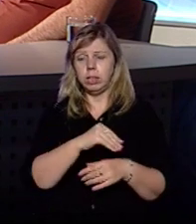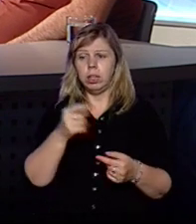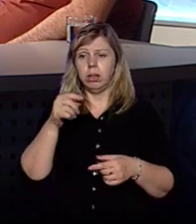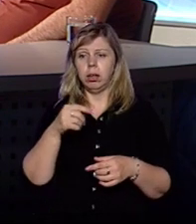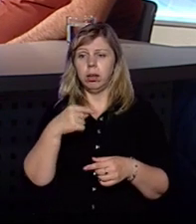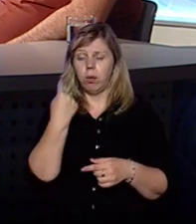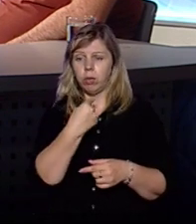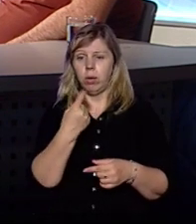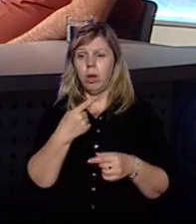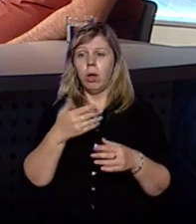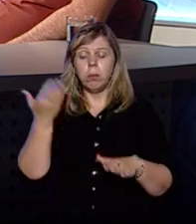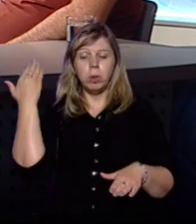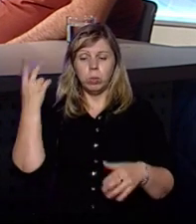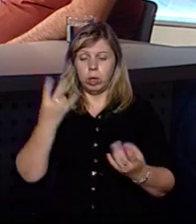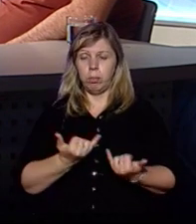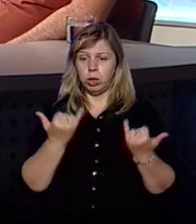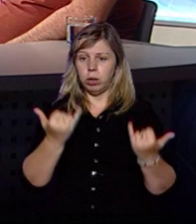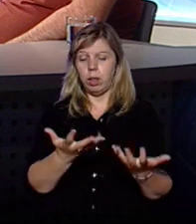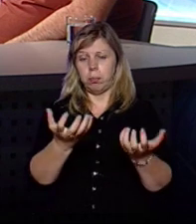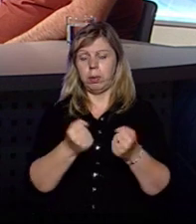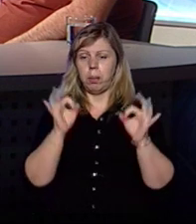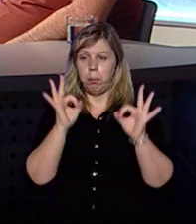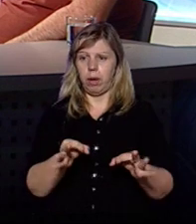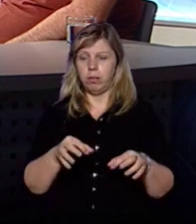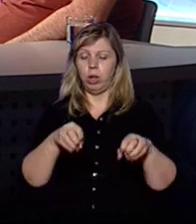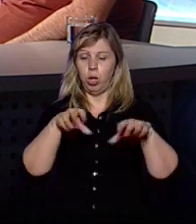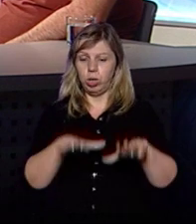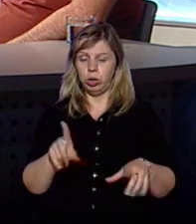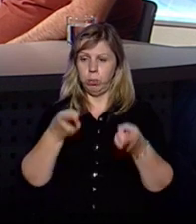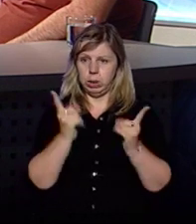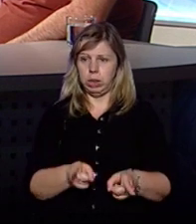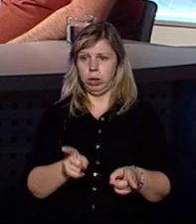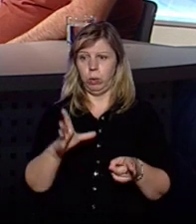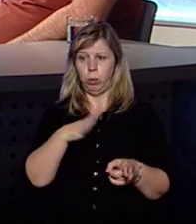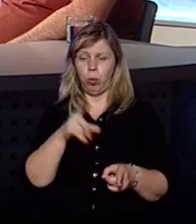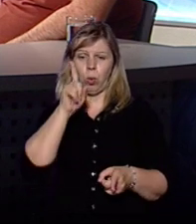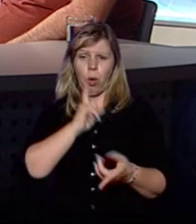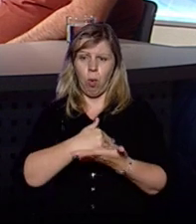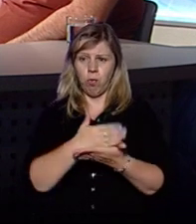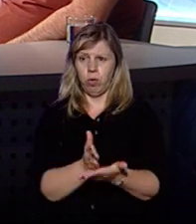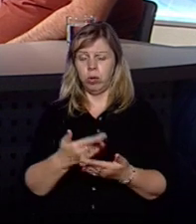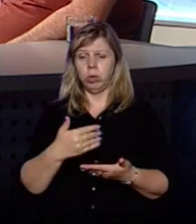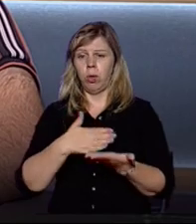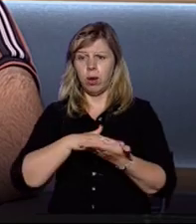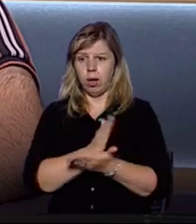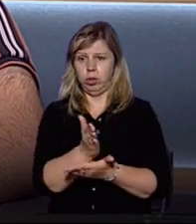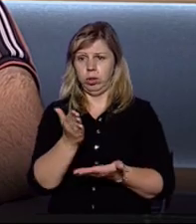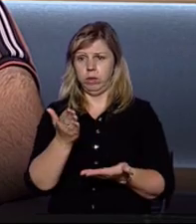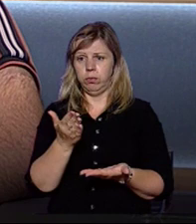минуле треба шанувати, але треба приймати правильні рішення, щоб дійсно було комфортно, якісно і